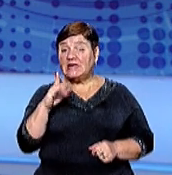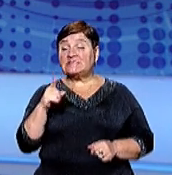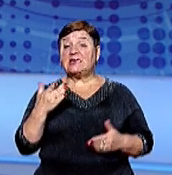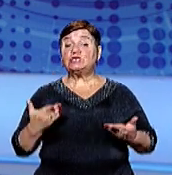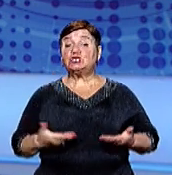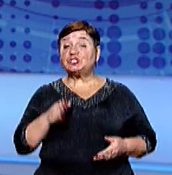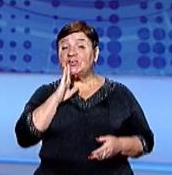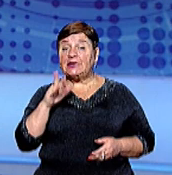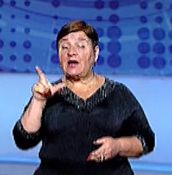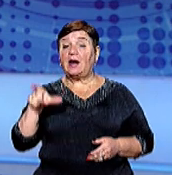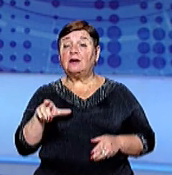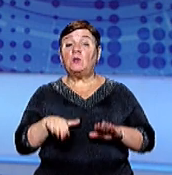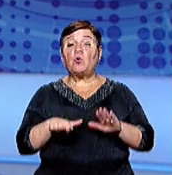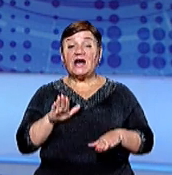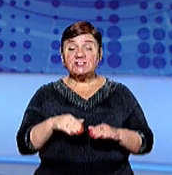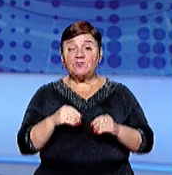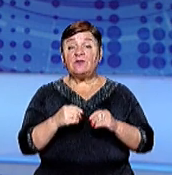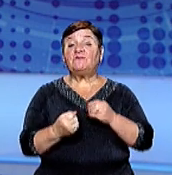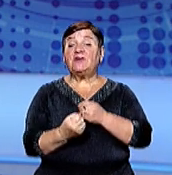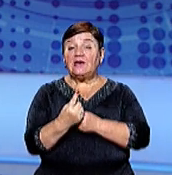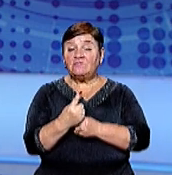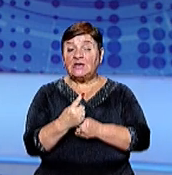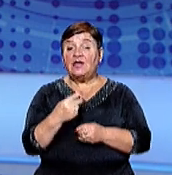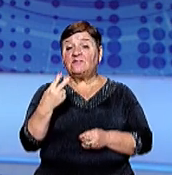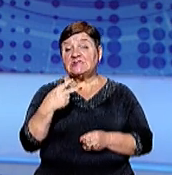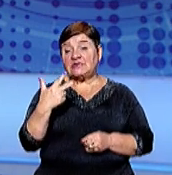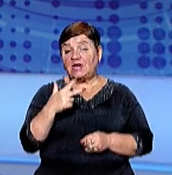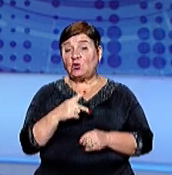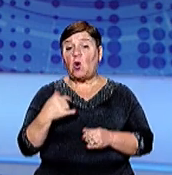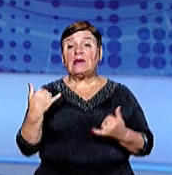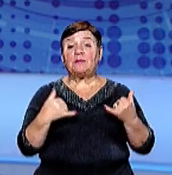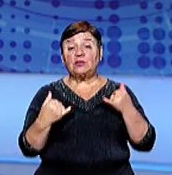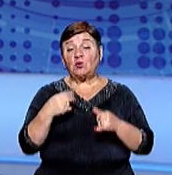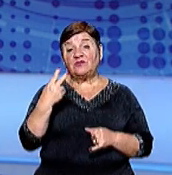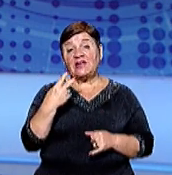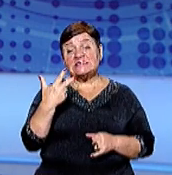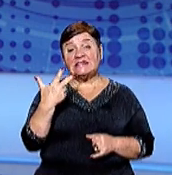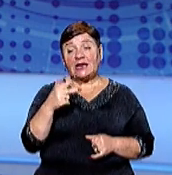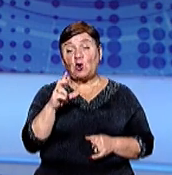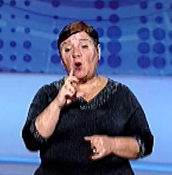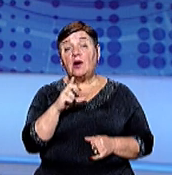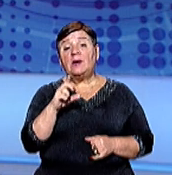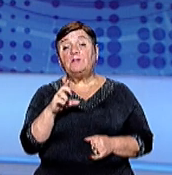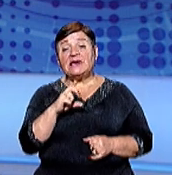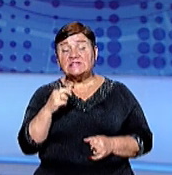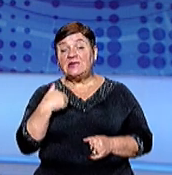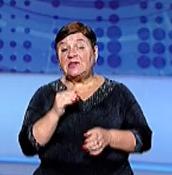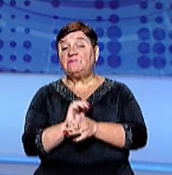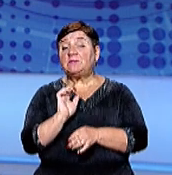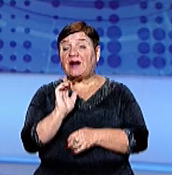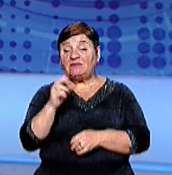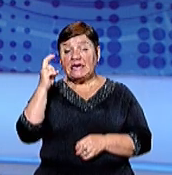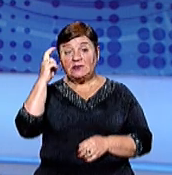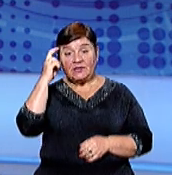жителька Мукачева, ковід-19 у жінки виявили, у місцевій лабораторії 23 березня її зразки надіслали до